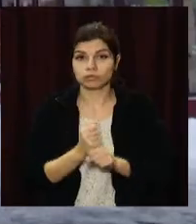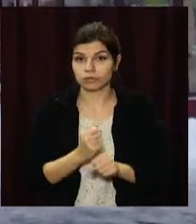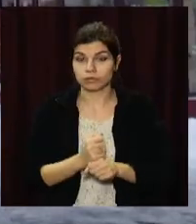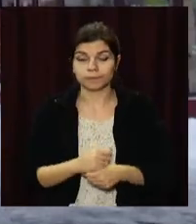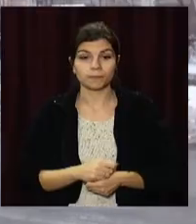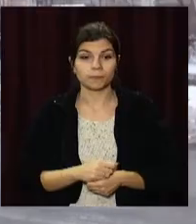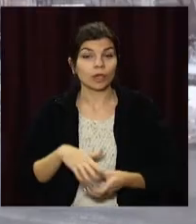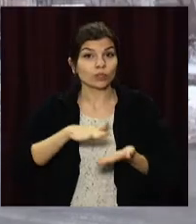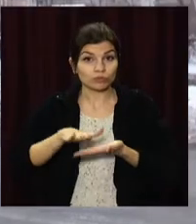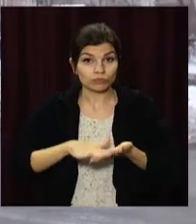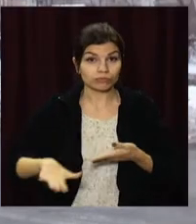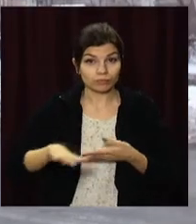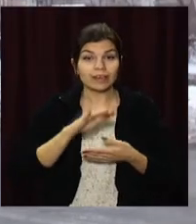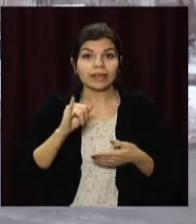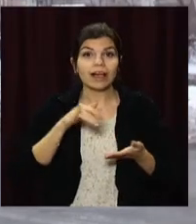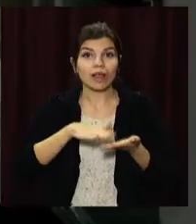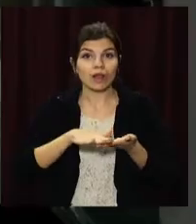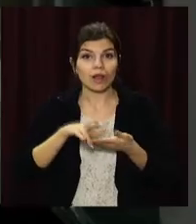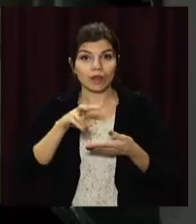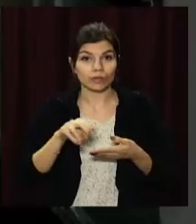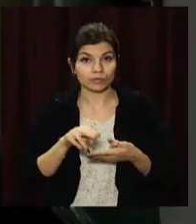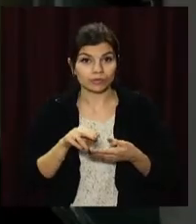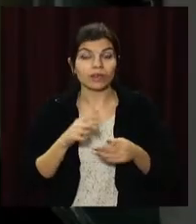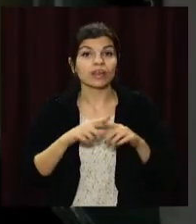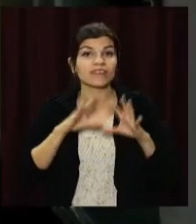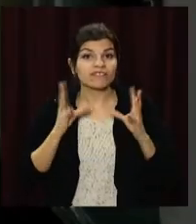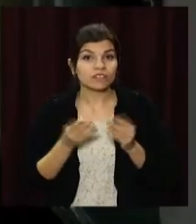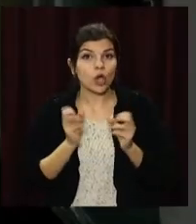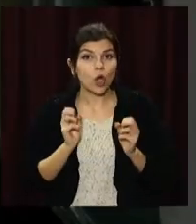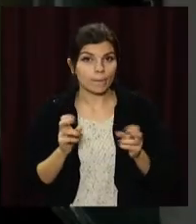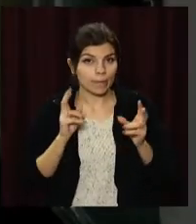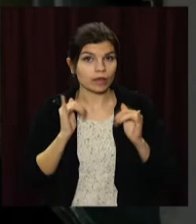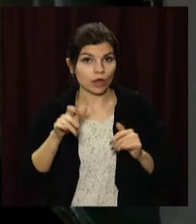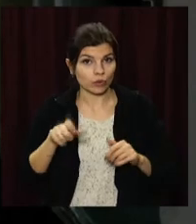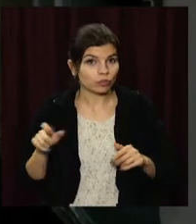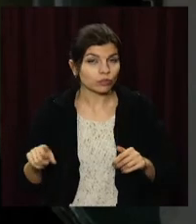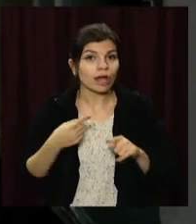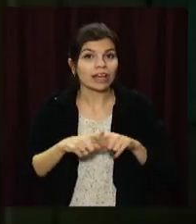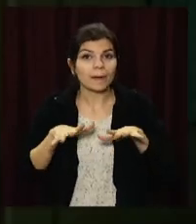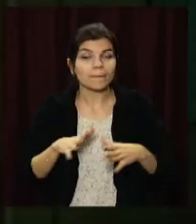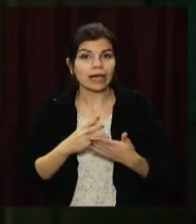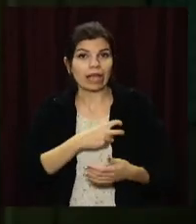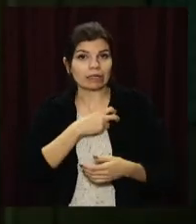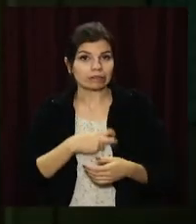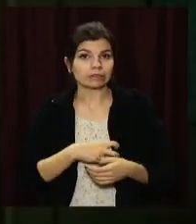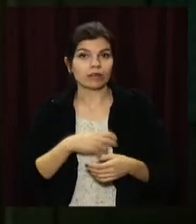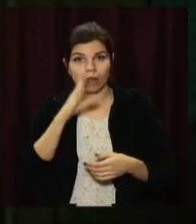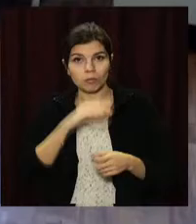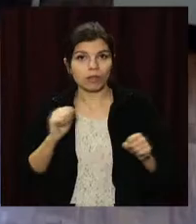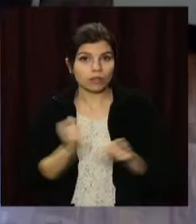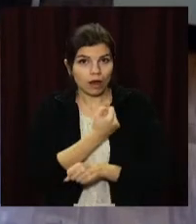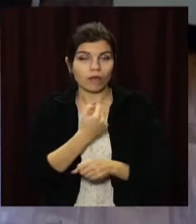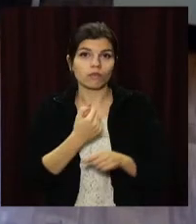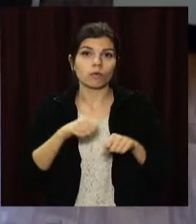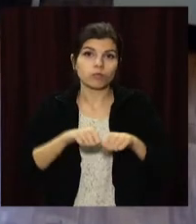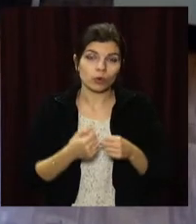Слизькі тротуари та лід під шаром снігу – все це пастки для перехожих. У таких місцях є ризик отримати вивихи, травми та перелами.